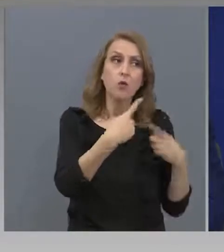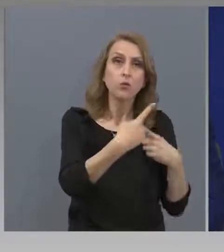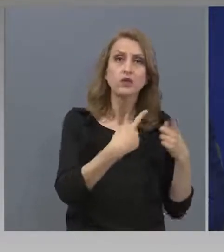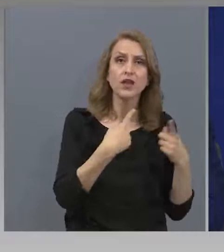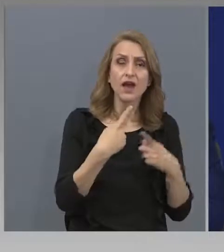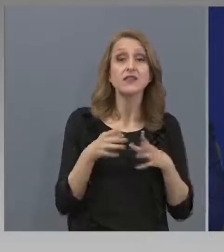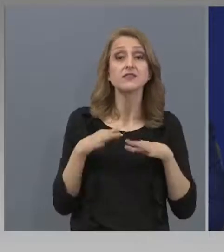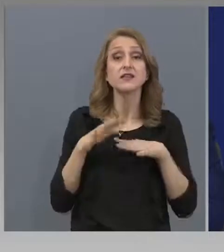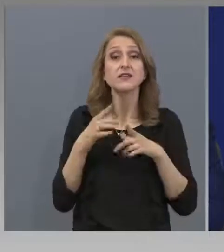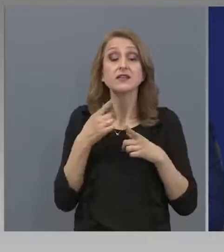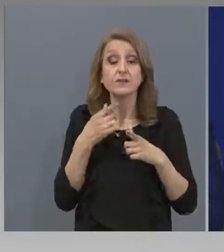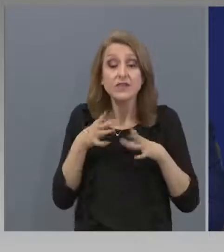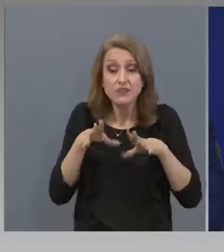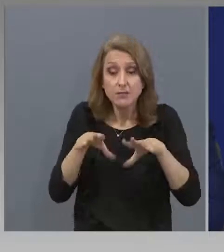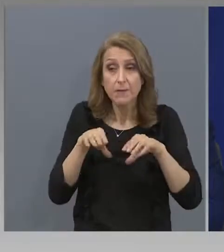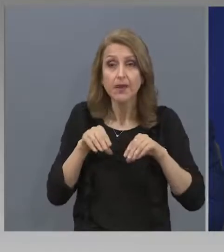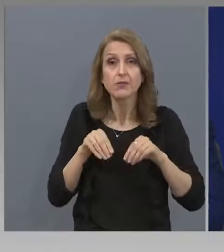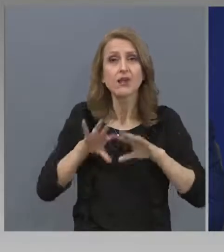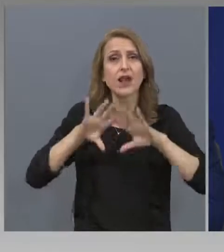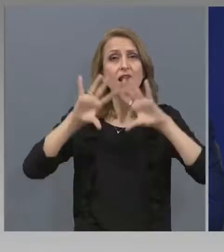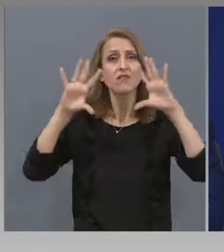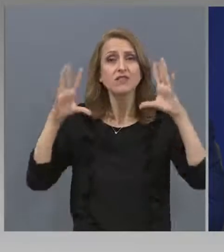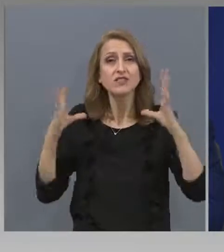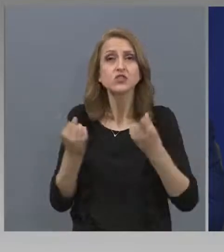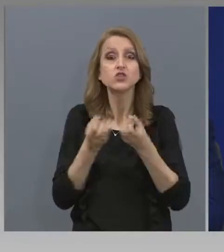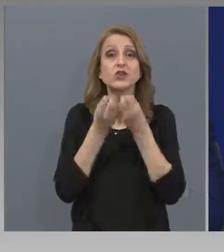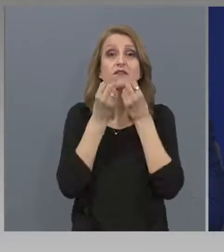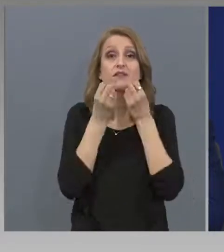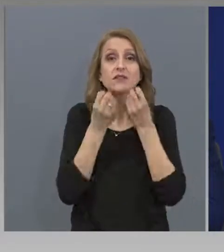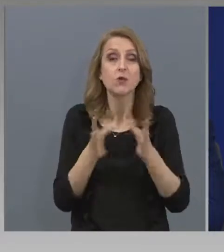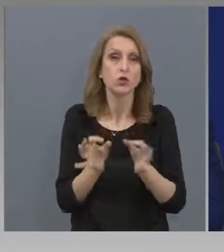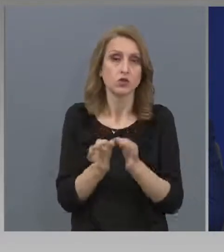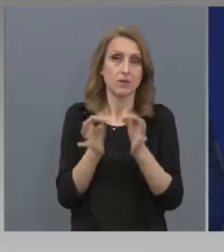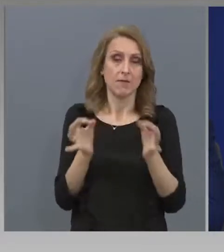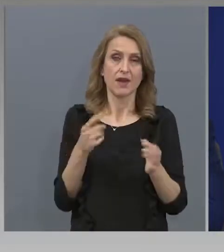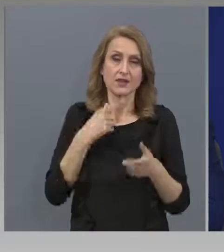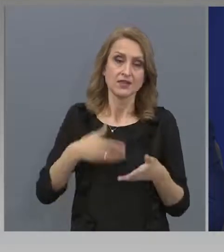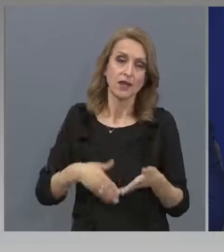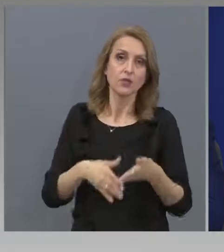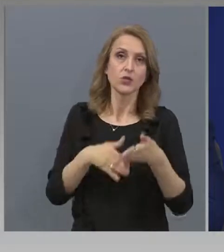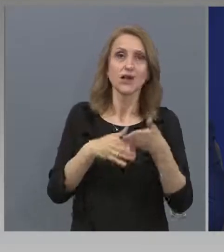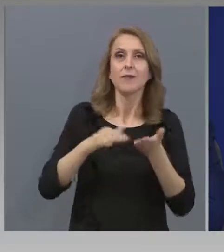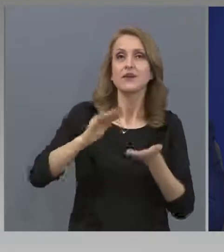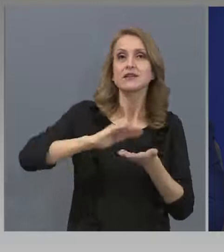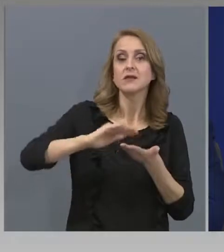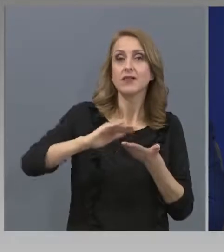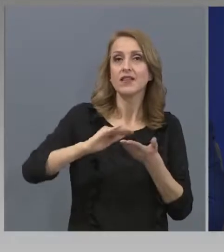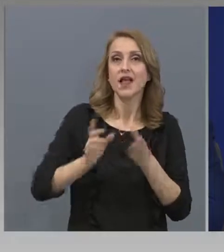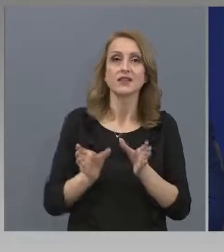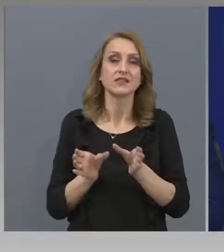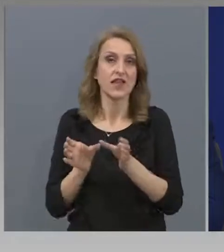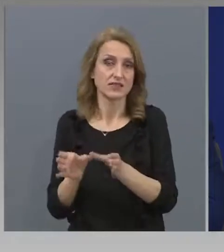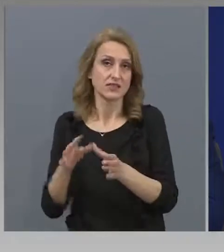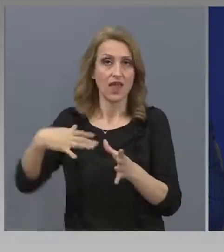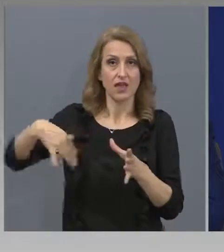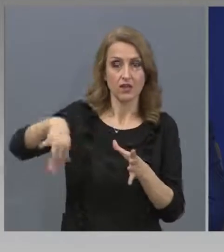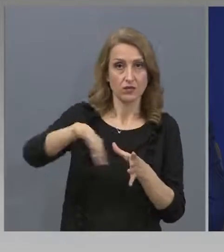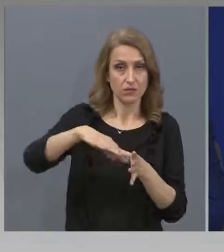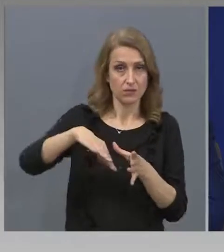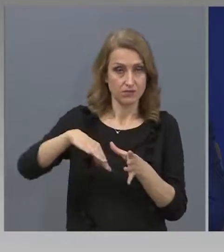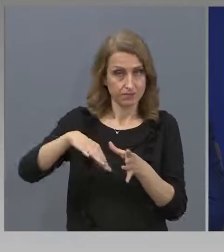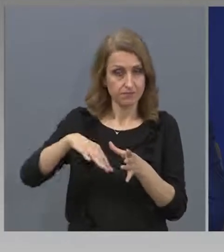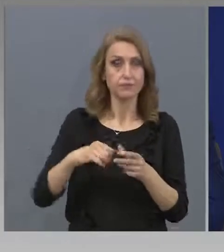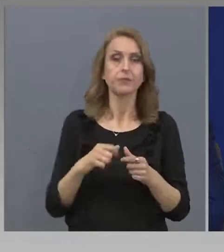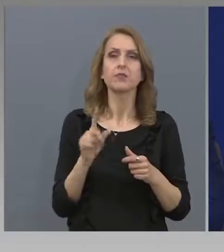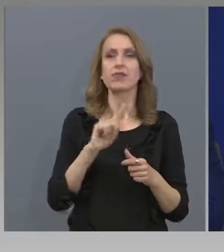абсолютно всички възможни мерки за подкрепа на земеделския сектор. Така, че не